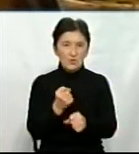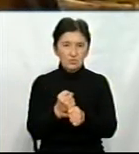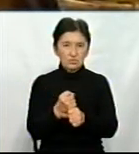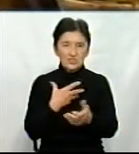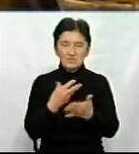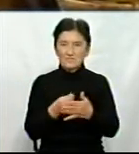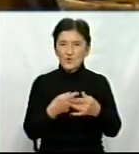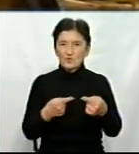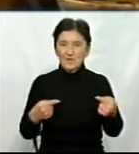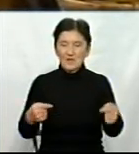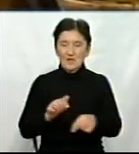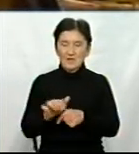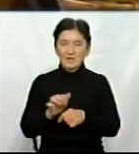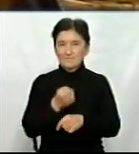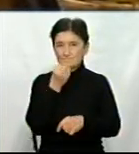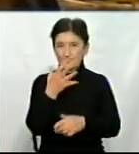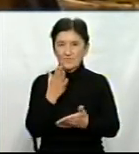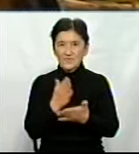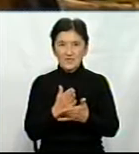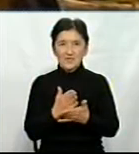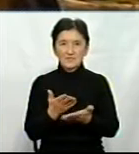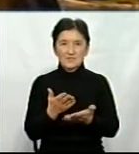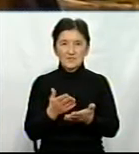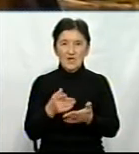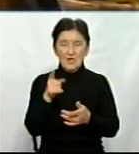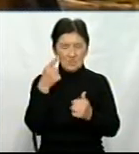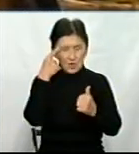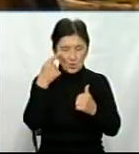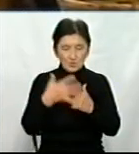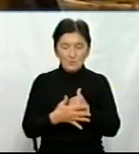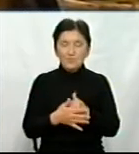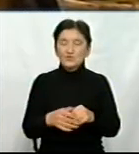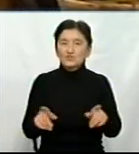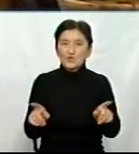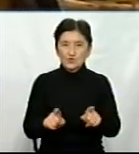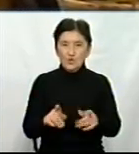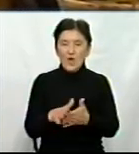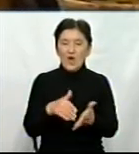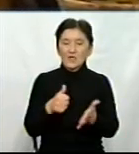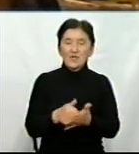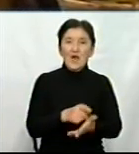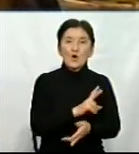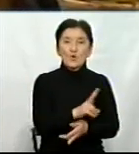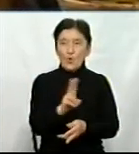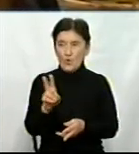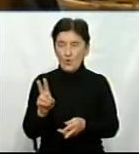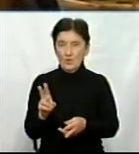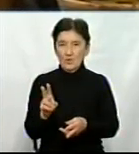добре, в тебе є концепція, місія, ти розумієш, що ти робиш, для кого, з якою метою,